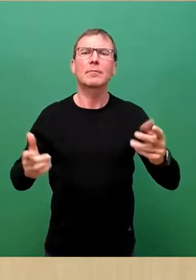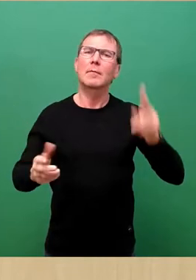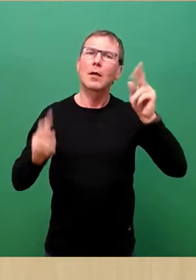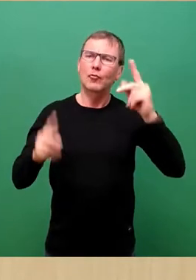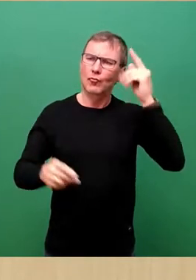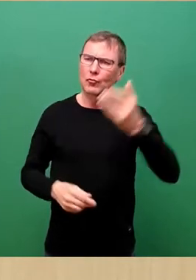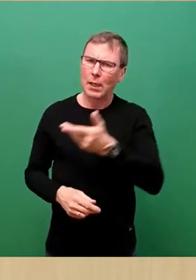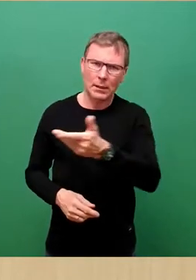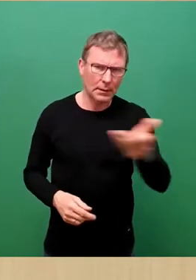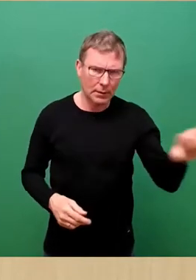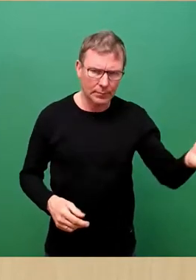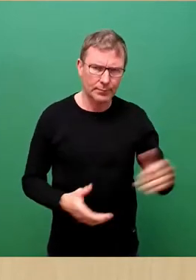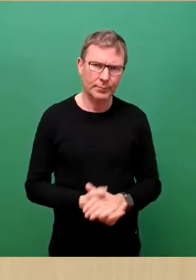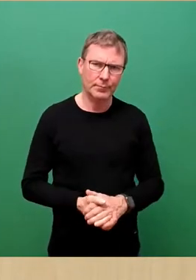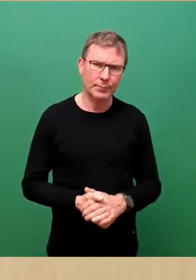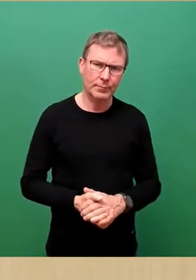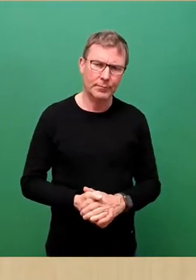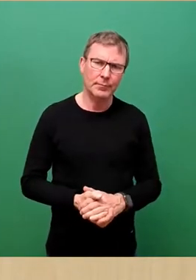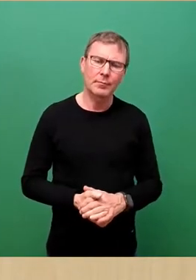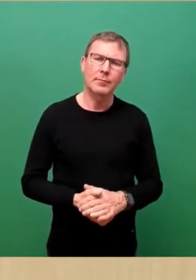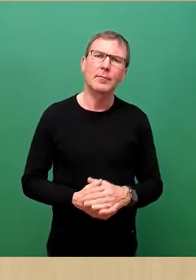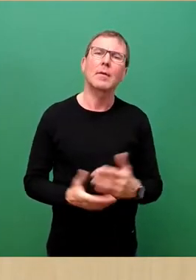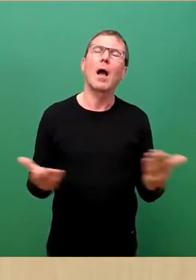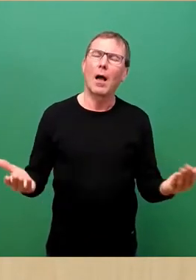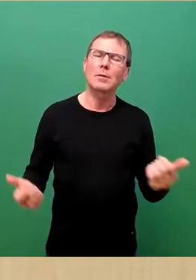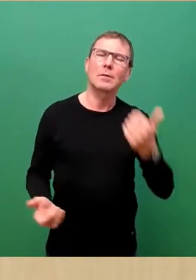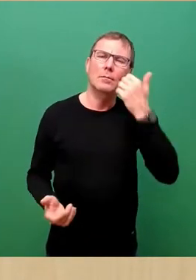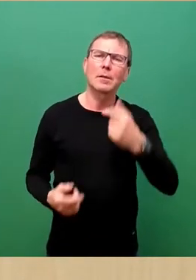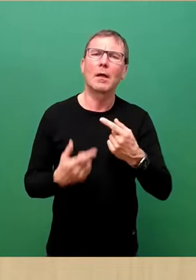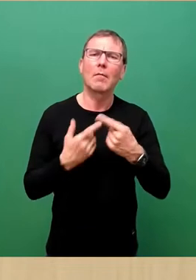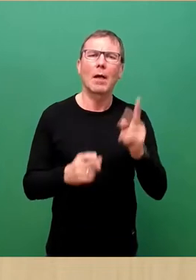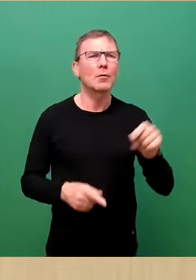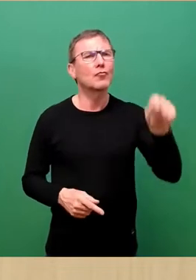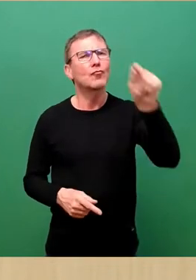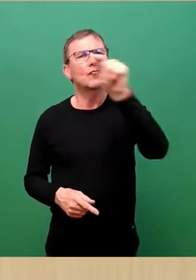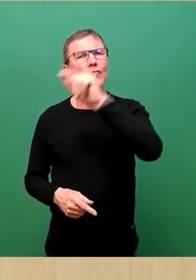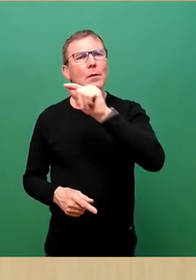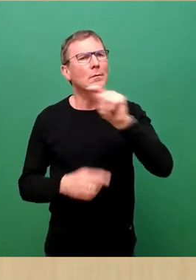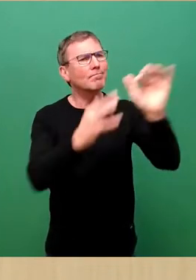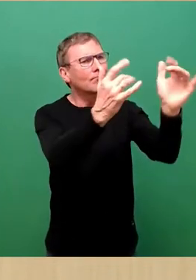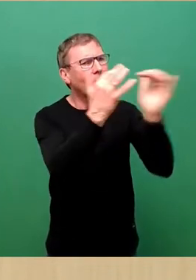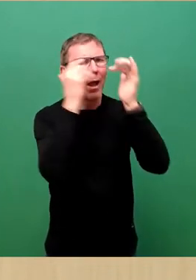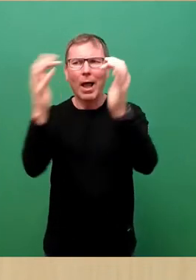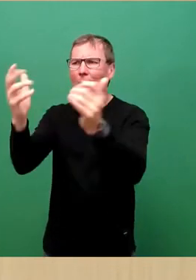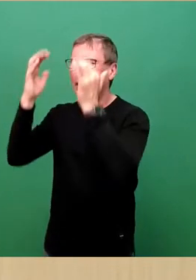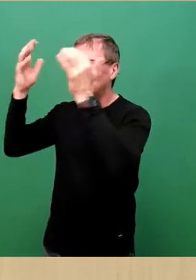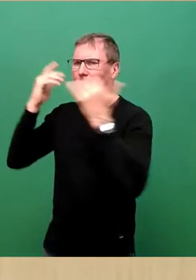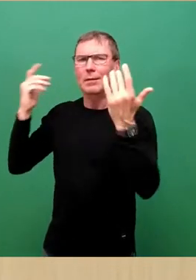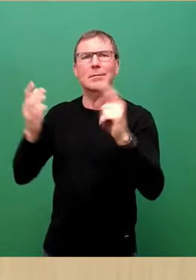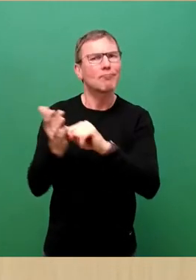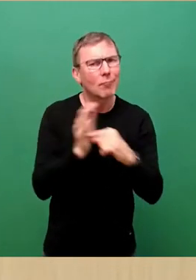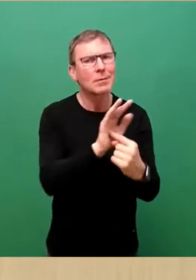und Stadträte, lassen Sie sich also bitte von den anderen Städten und Gemeinden inspirieren und zeigen Sie,